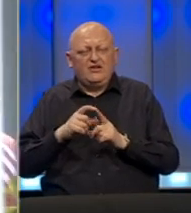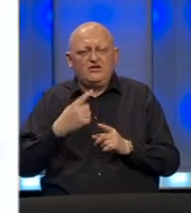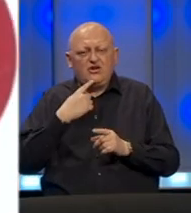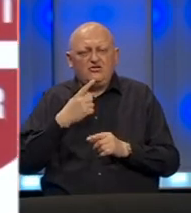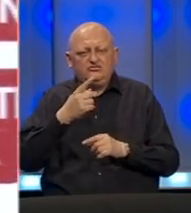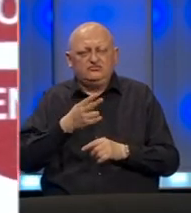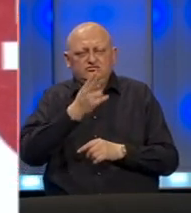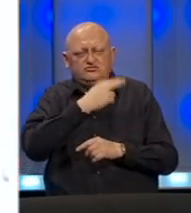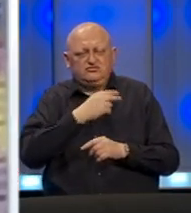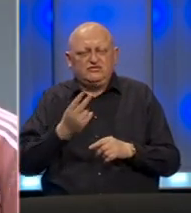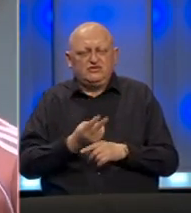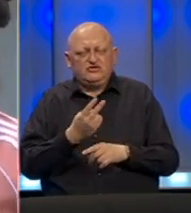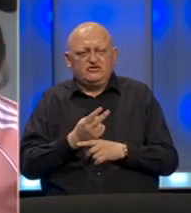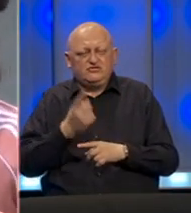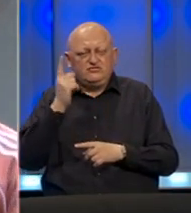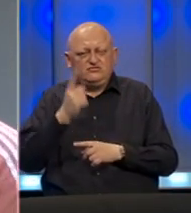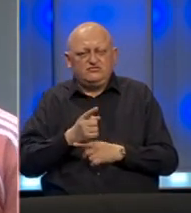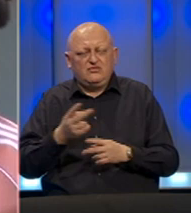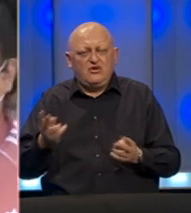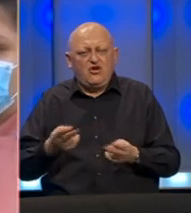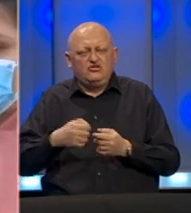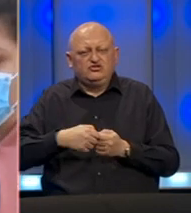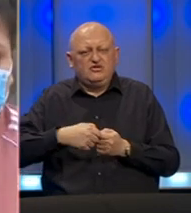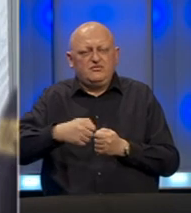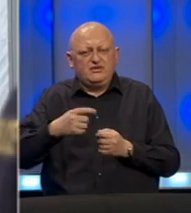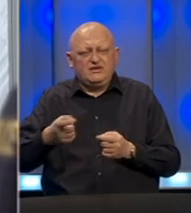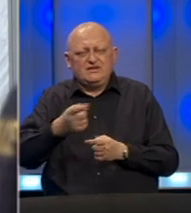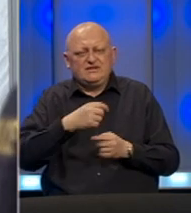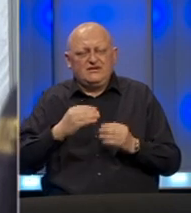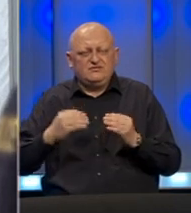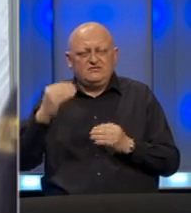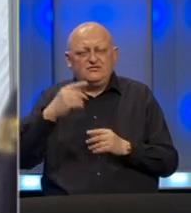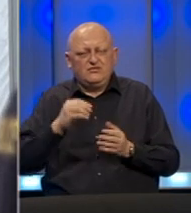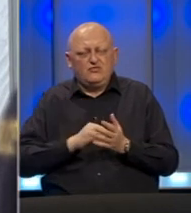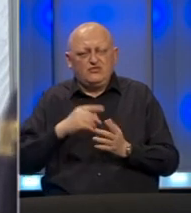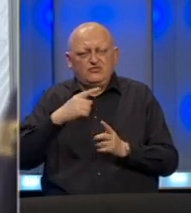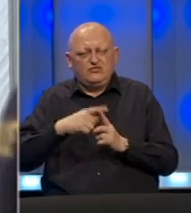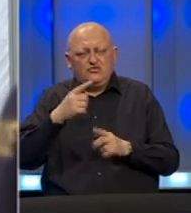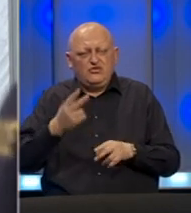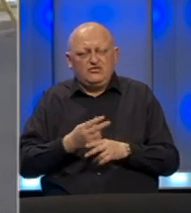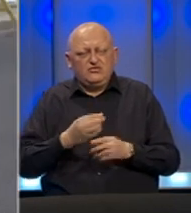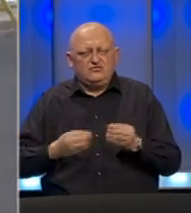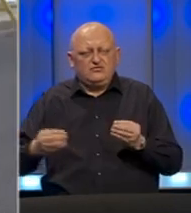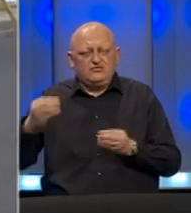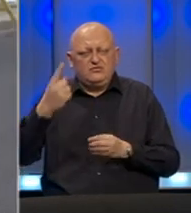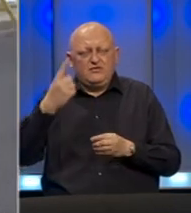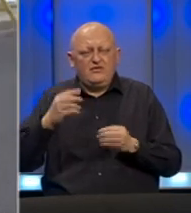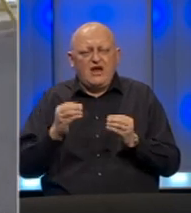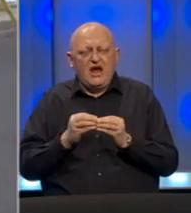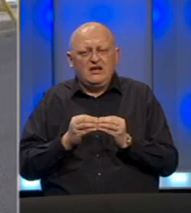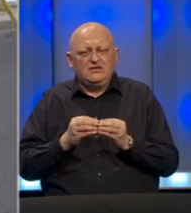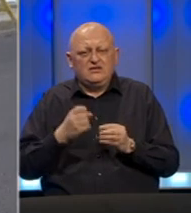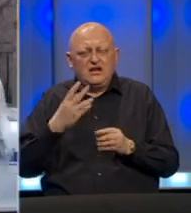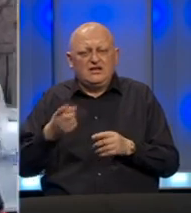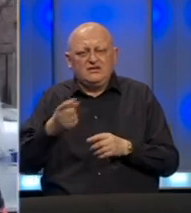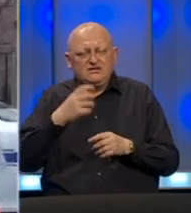guvenirka te Savezne države odlučila da ublaži mjere na saveznom nivou. Broj pozitivnih slučajeva u toj državi porastao je od 1. aprila kada